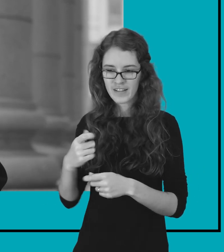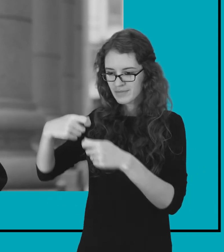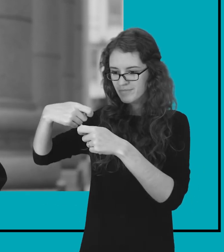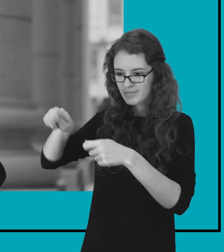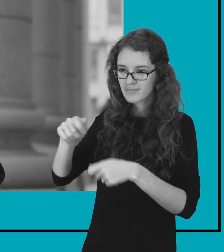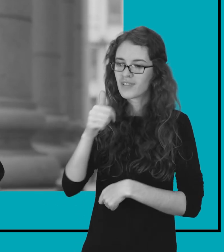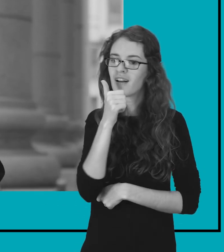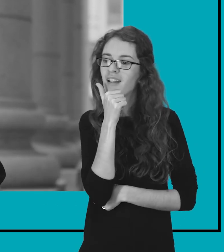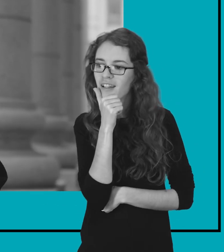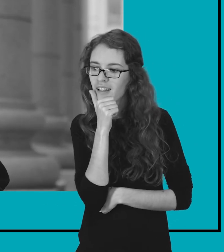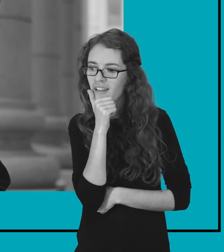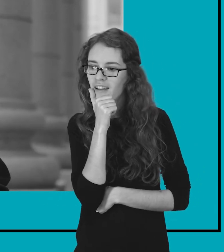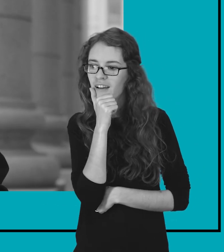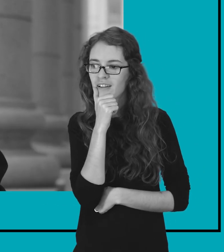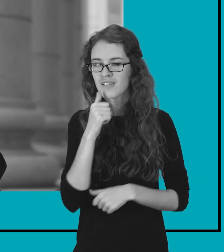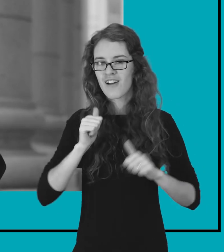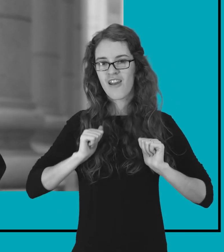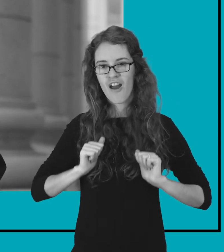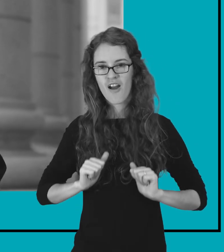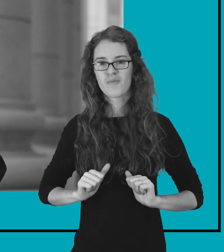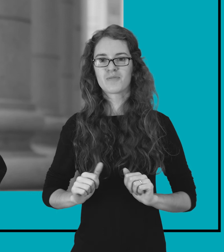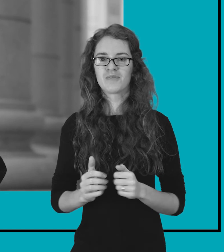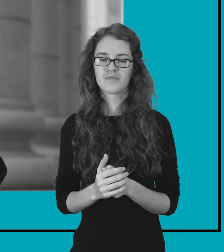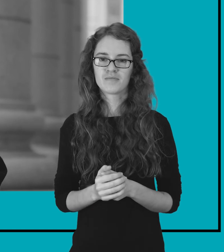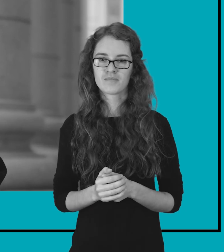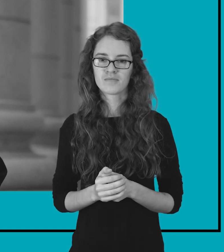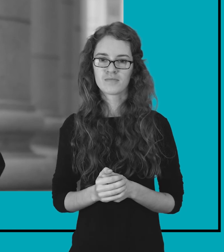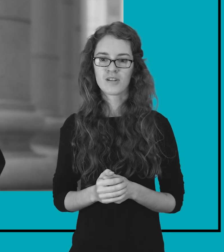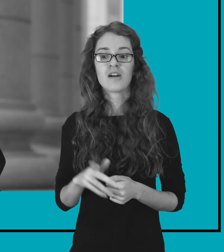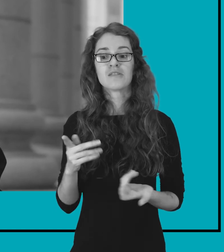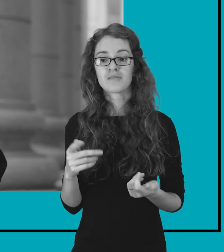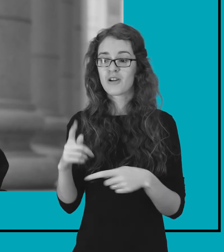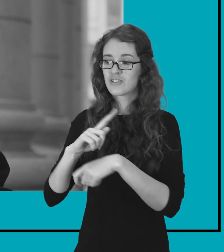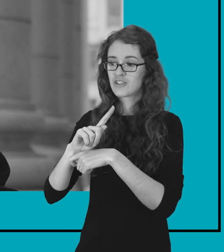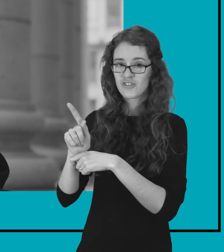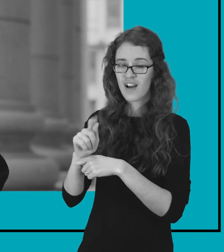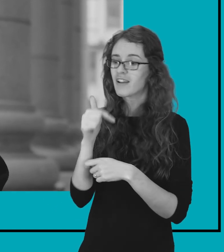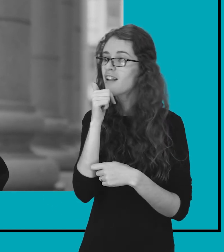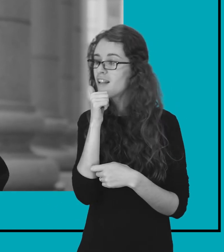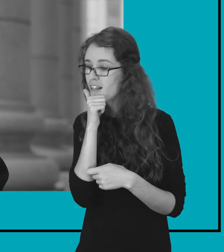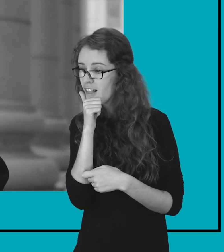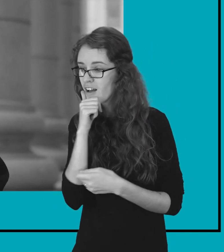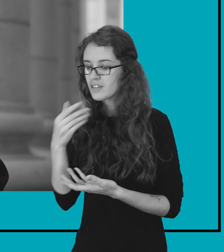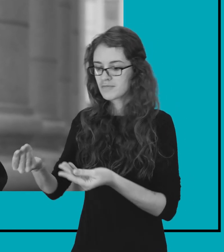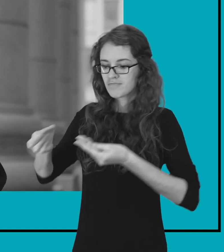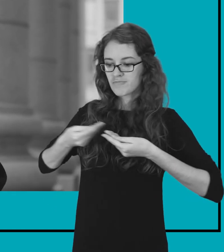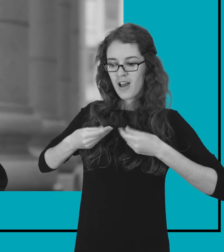pabuvimo su savim malonumas. Tik gal žiūrėdamas į žvakę aš